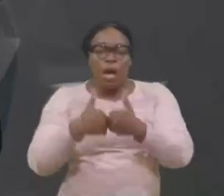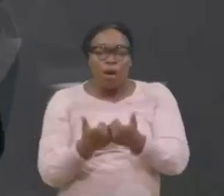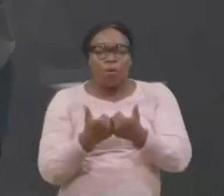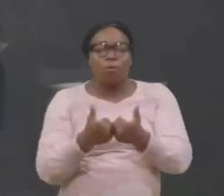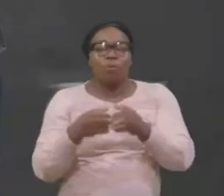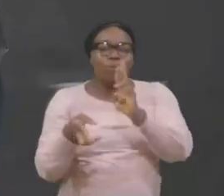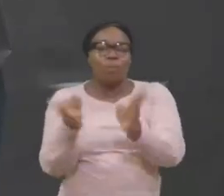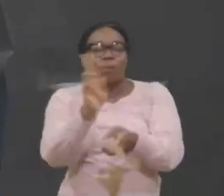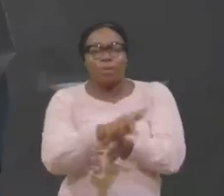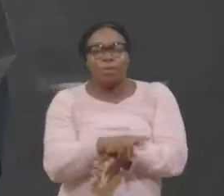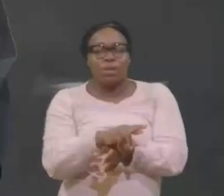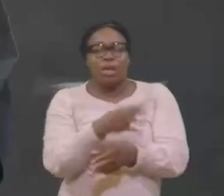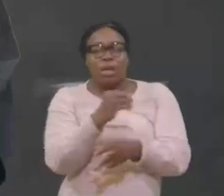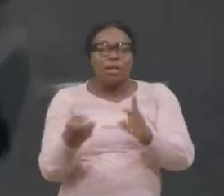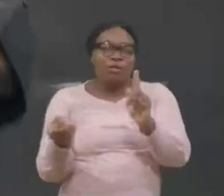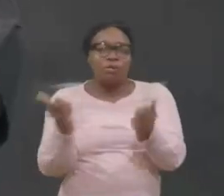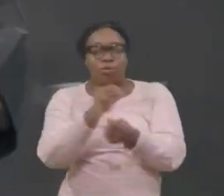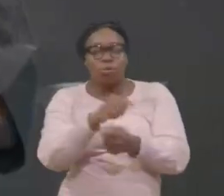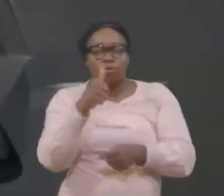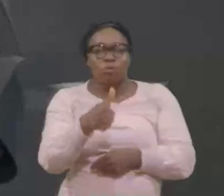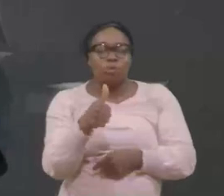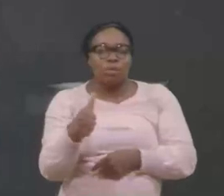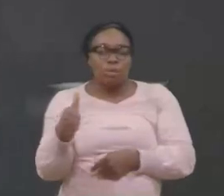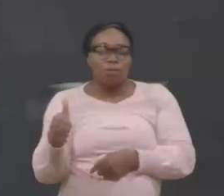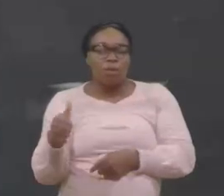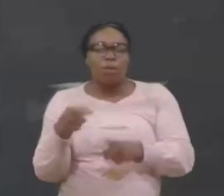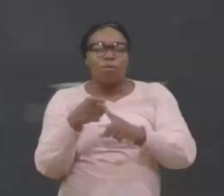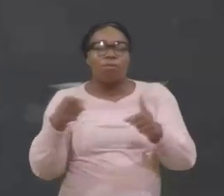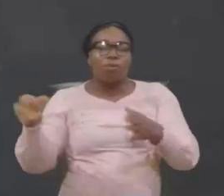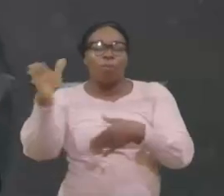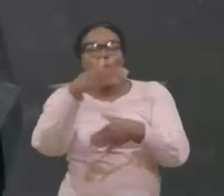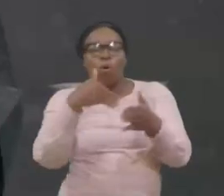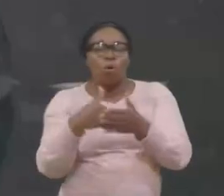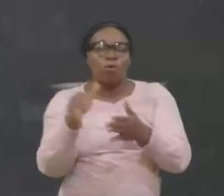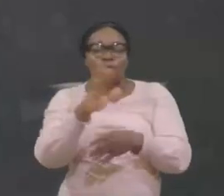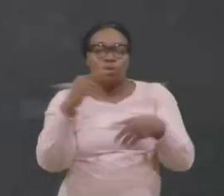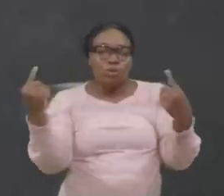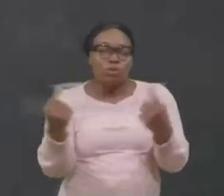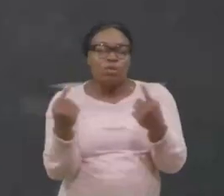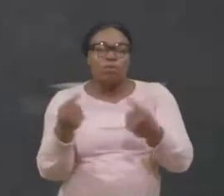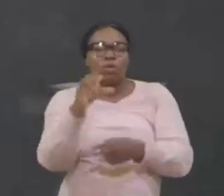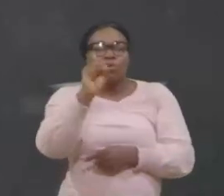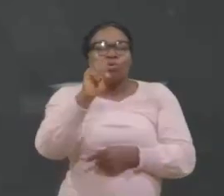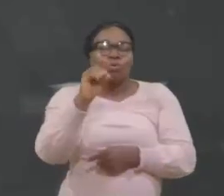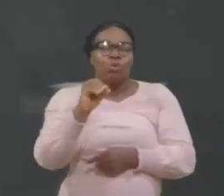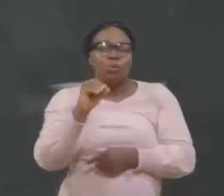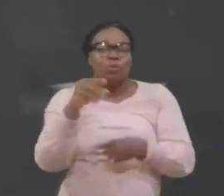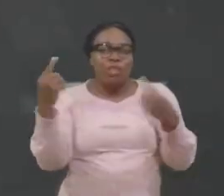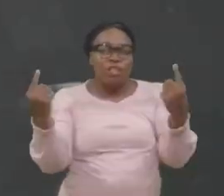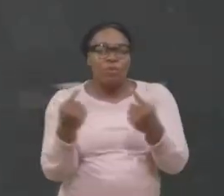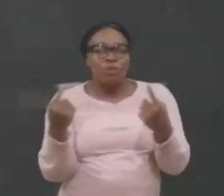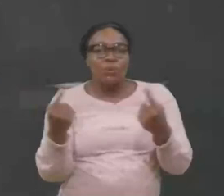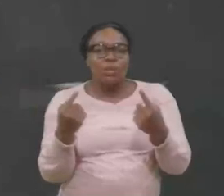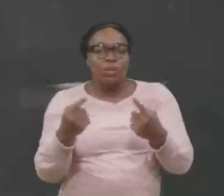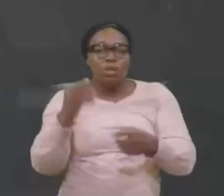Repentez, Revenez, Et détournez-vous, De toutes vos transgressions, Afin, Que l'iniquité, Ne